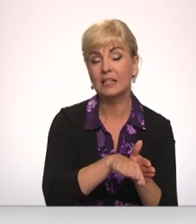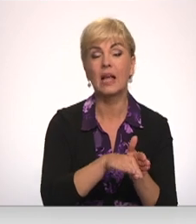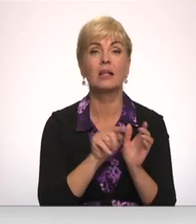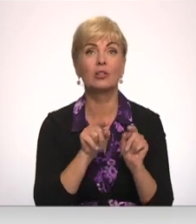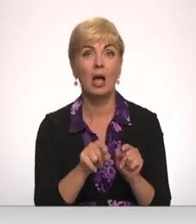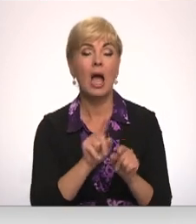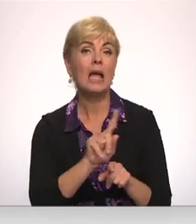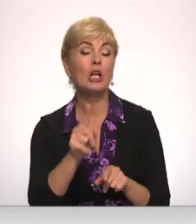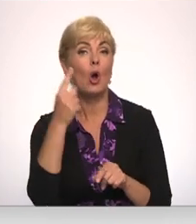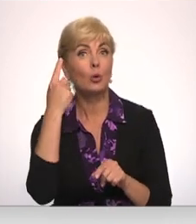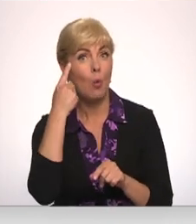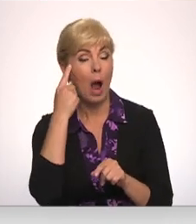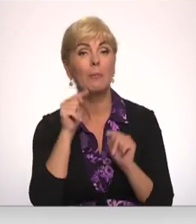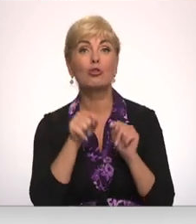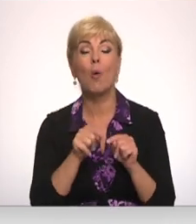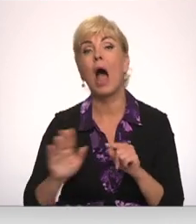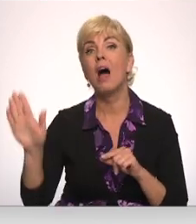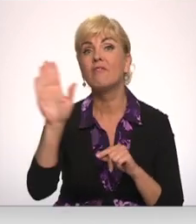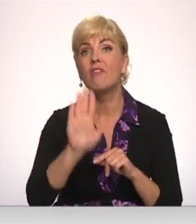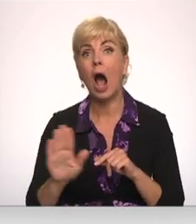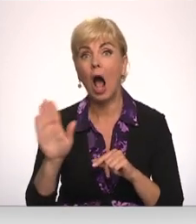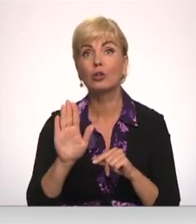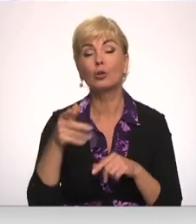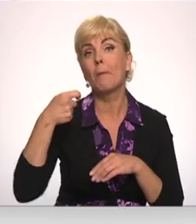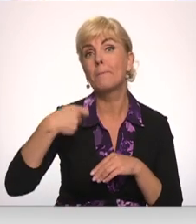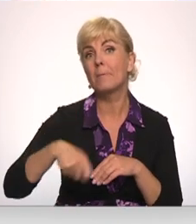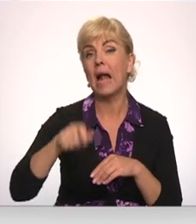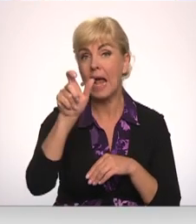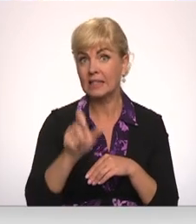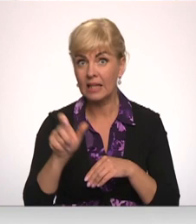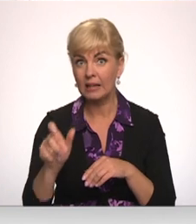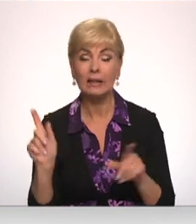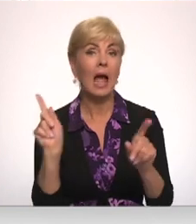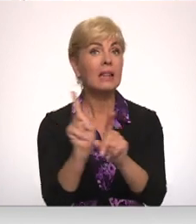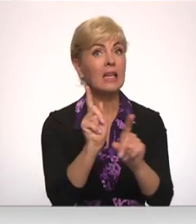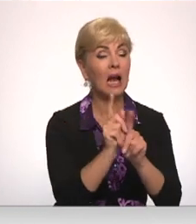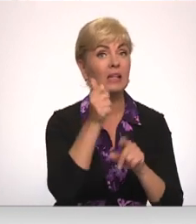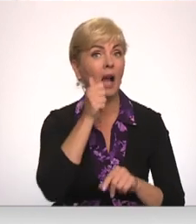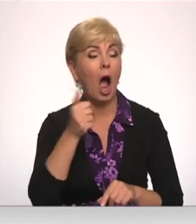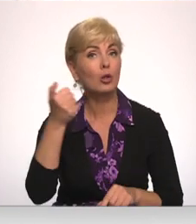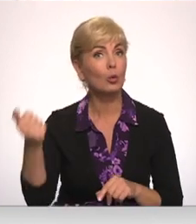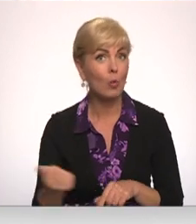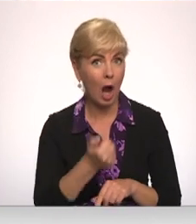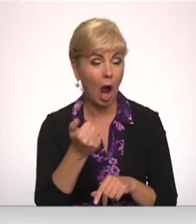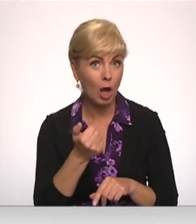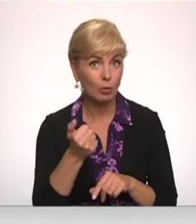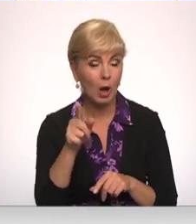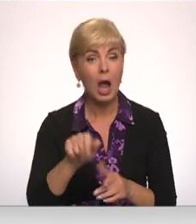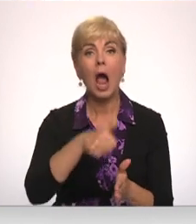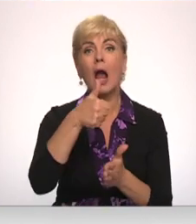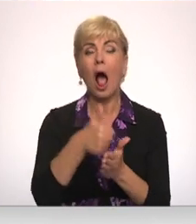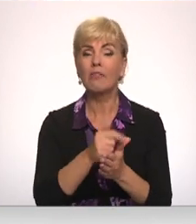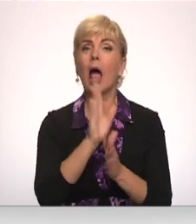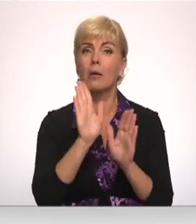Doma bija, ka šo valstu prezidenti tiekas katru gadu ar vienu pašu galveno